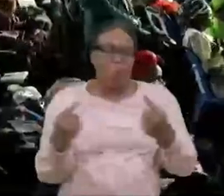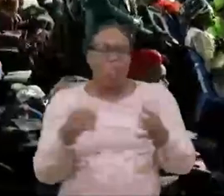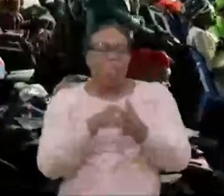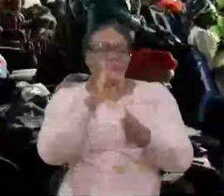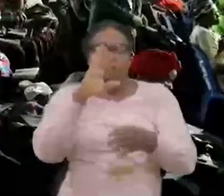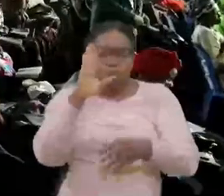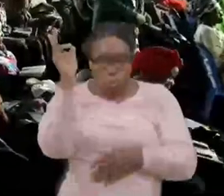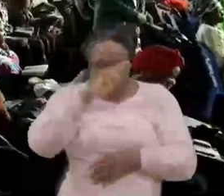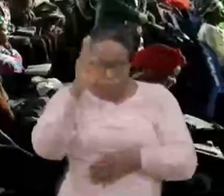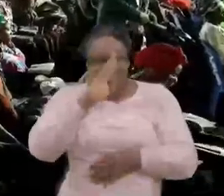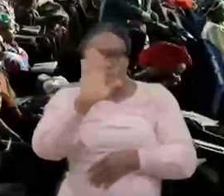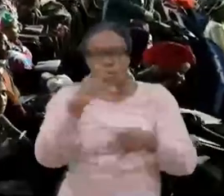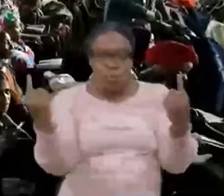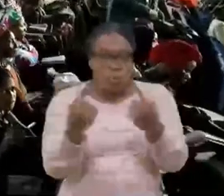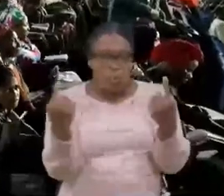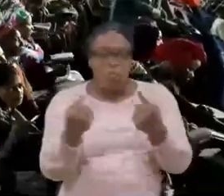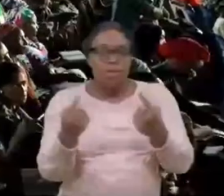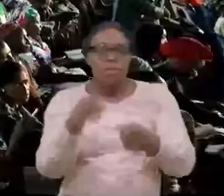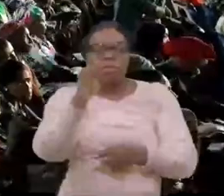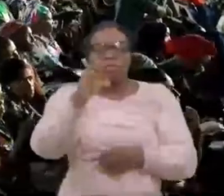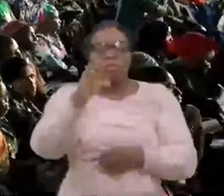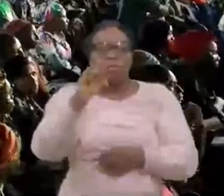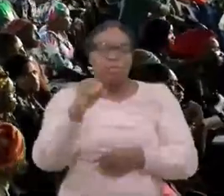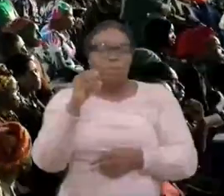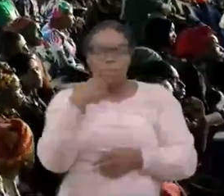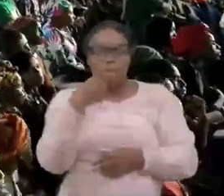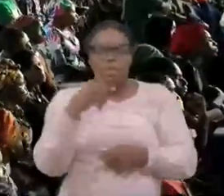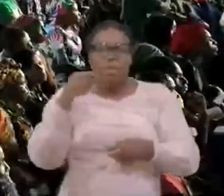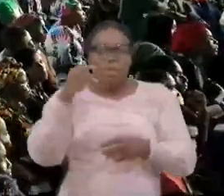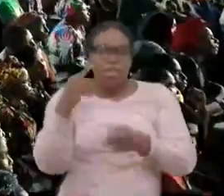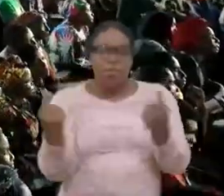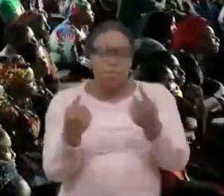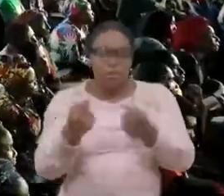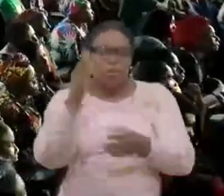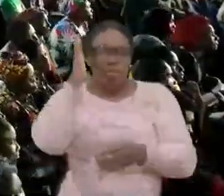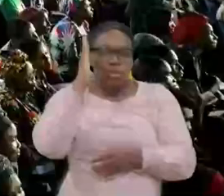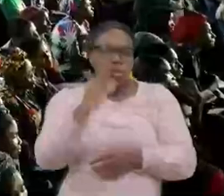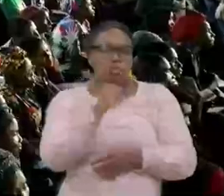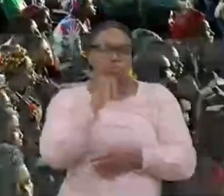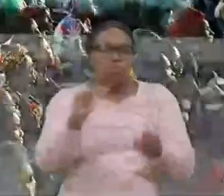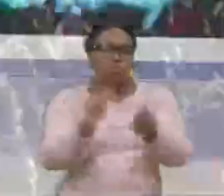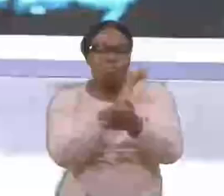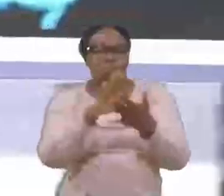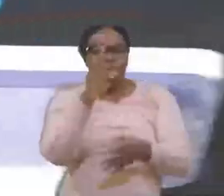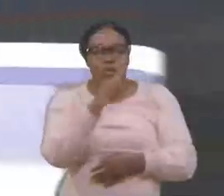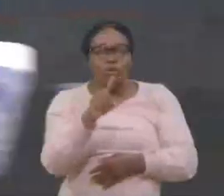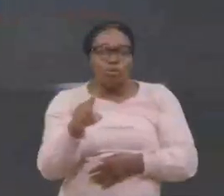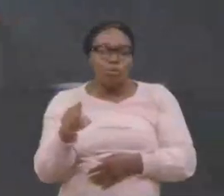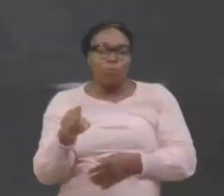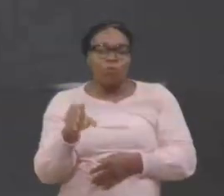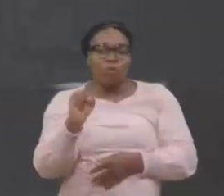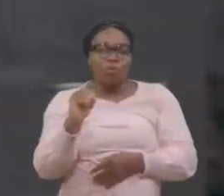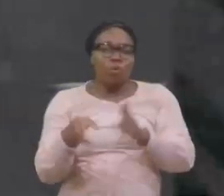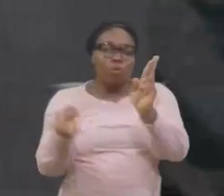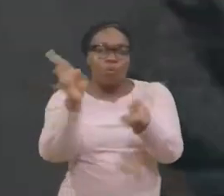Ce sont vos iniquités, Alors, Pour que l'iniquité, Ne cause pas, Votre ruine, Il dit, Repentez-vous, Repentez-vous,